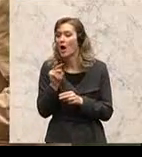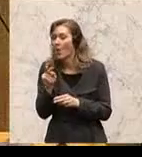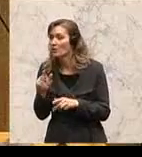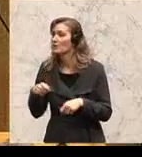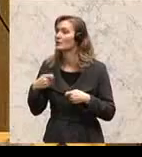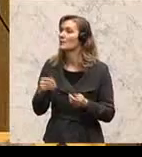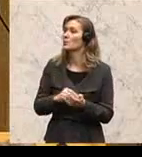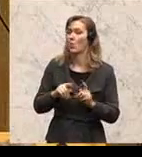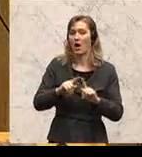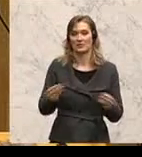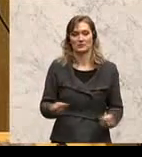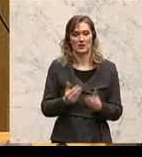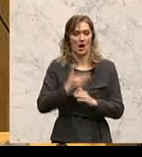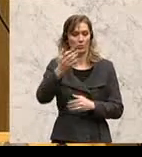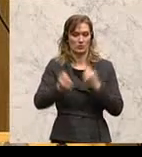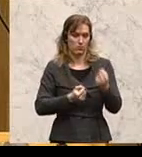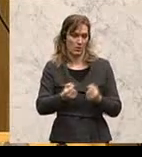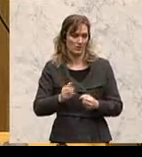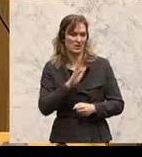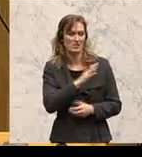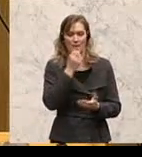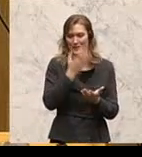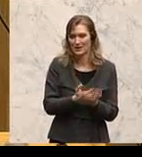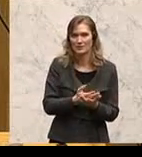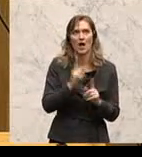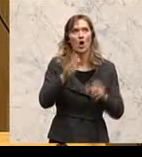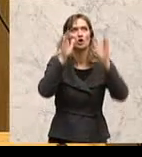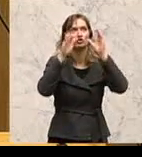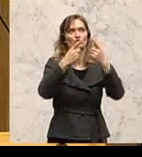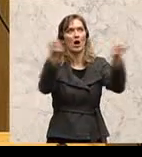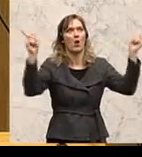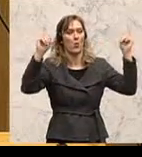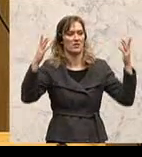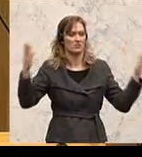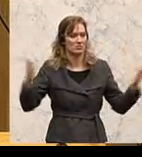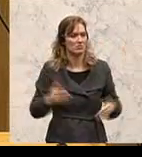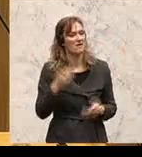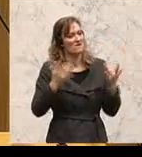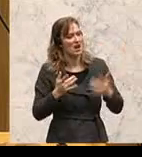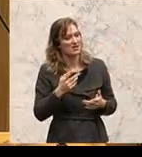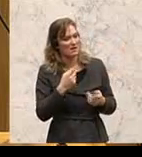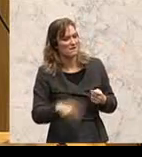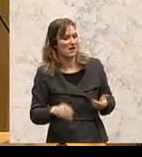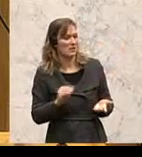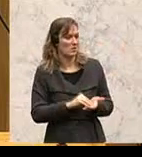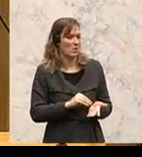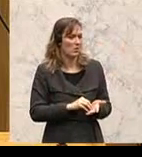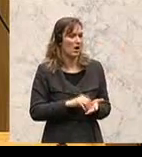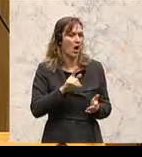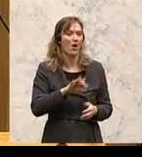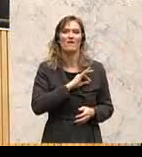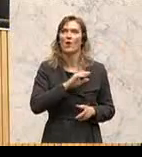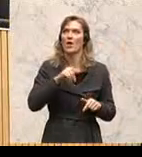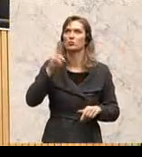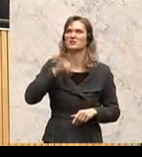Ihrem Bericht und auch die Zuseherinnen und Zuseher werden das vermissen, darunter auch eine Gruppe von Freunden aus Wien, die ich herzlich